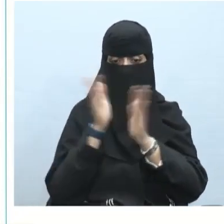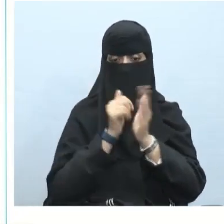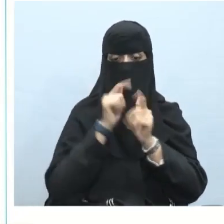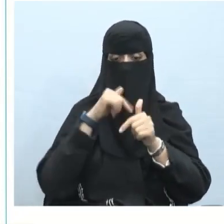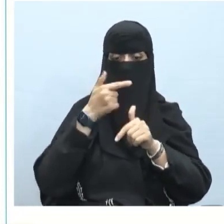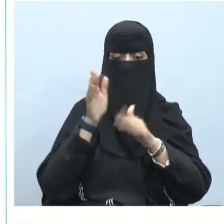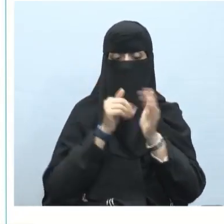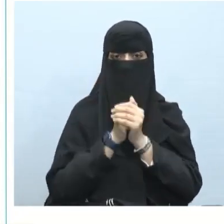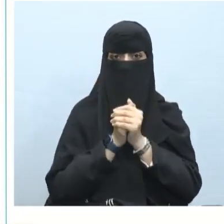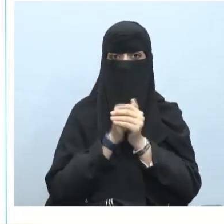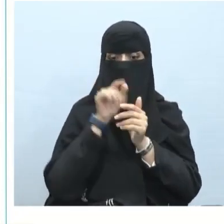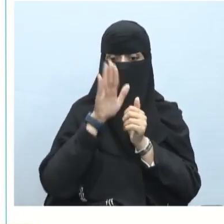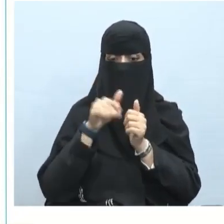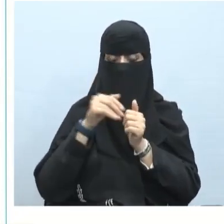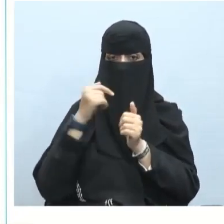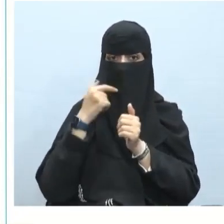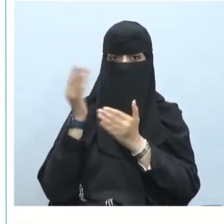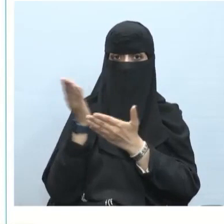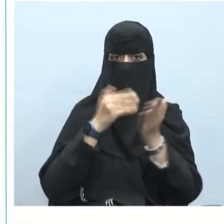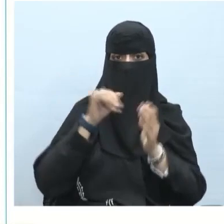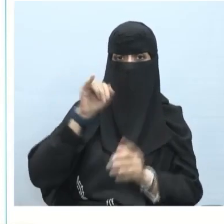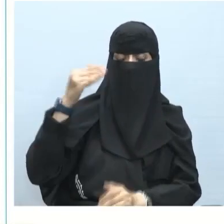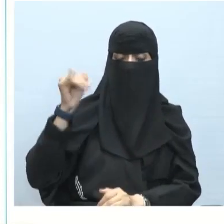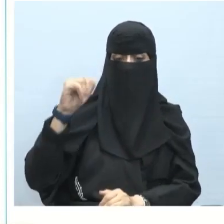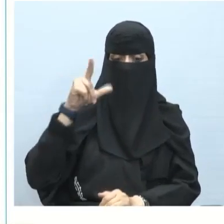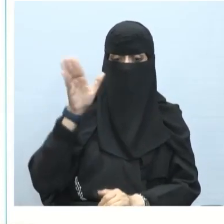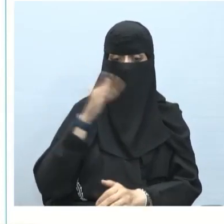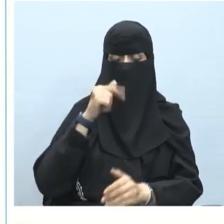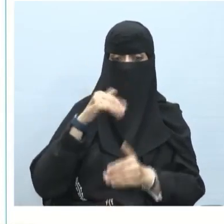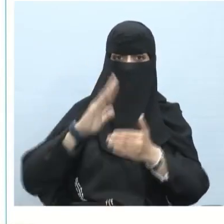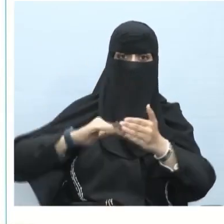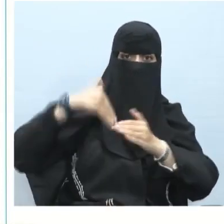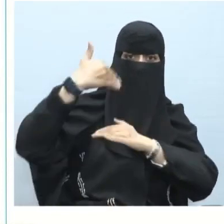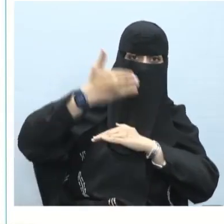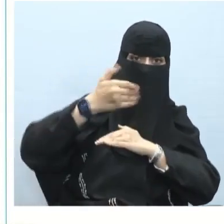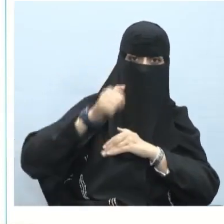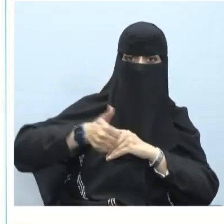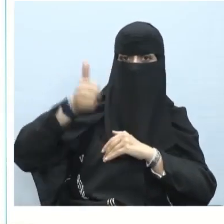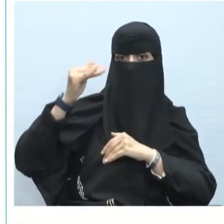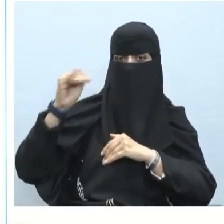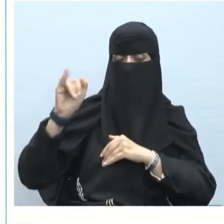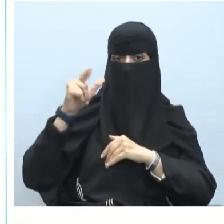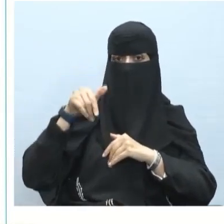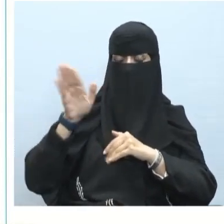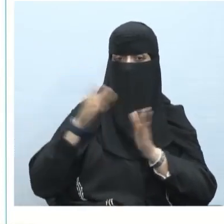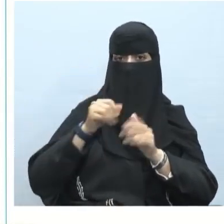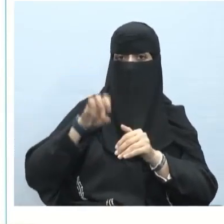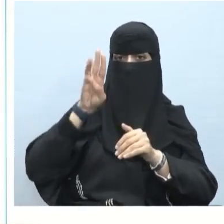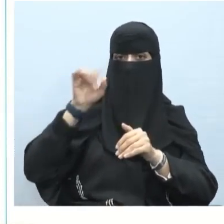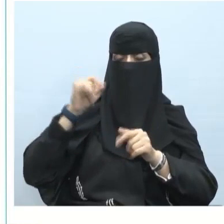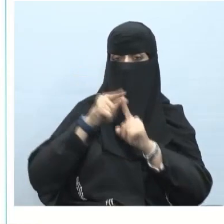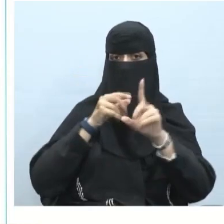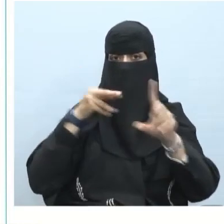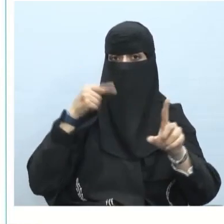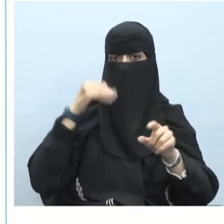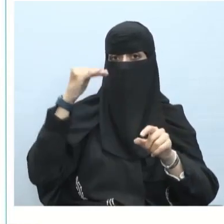محمد فاعل مرفوع وعلامة رفعه الضمة ثم حرف عطف مبني لا محل له